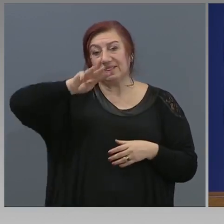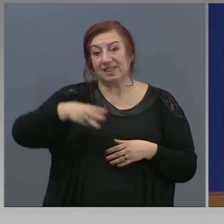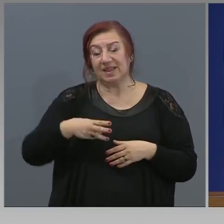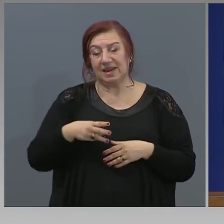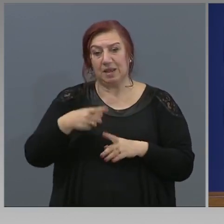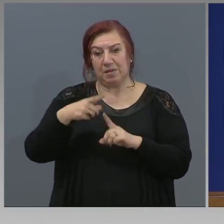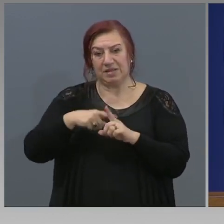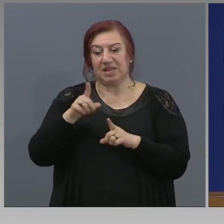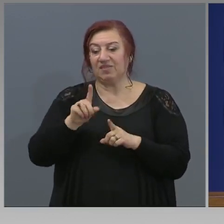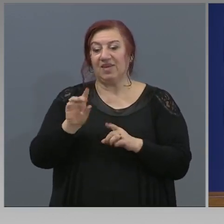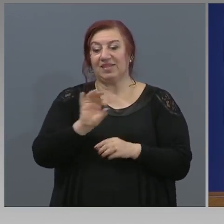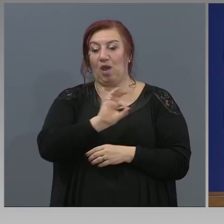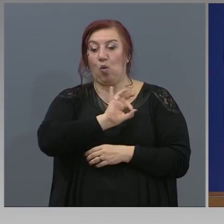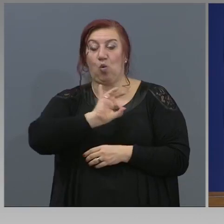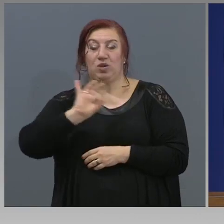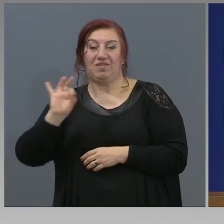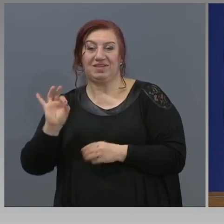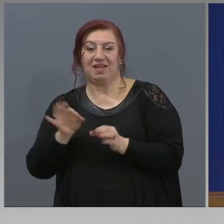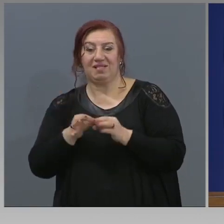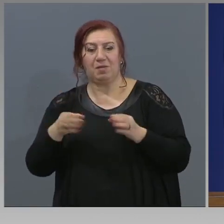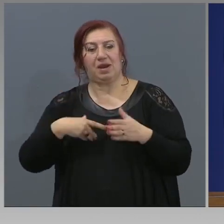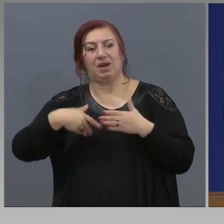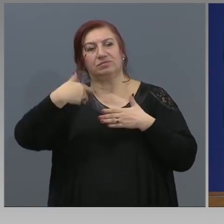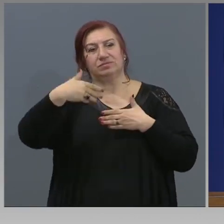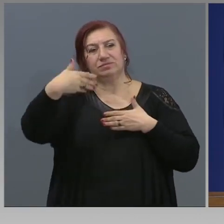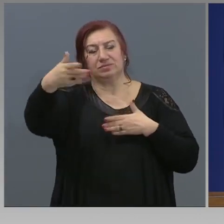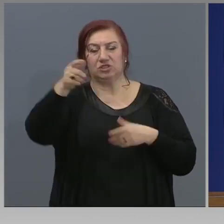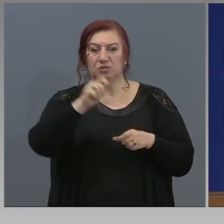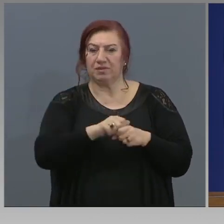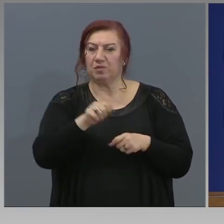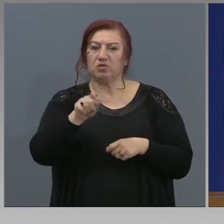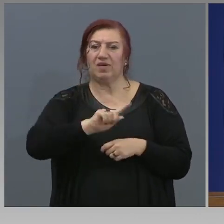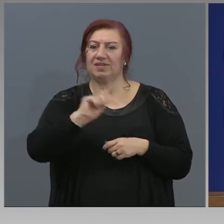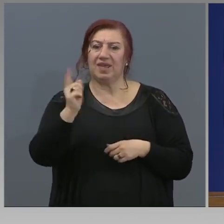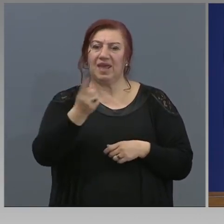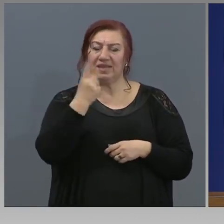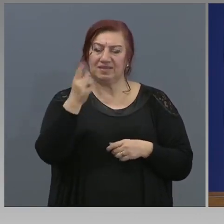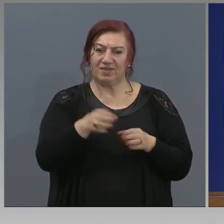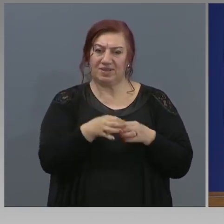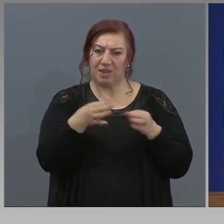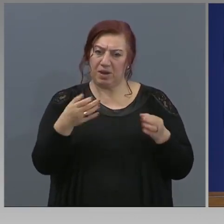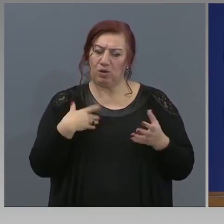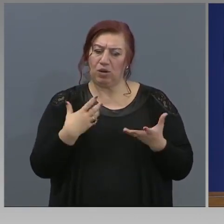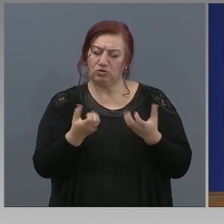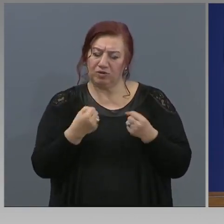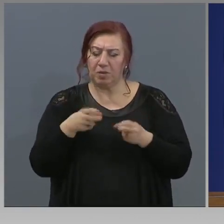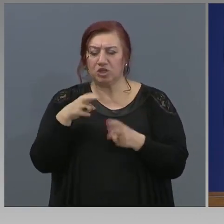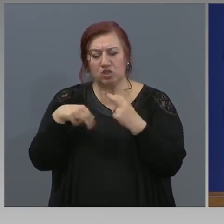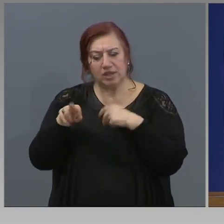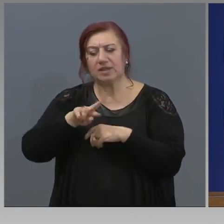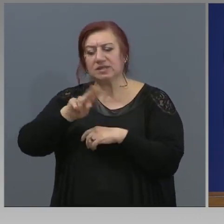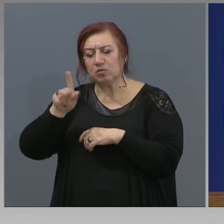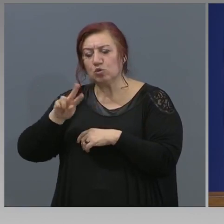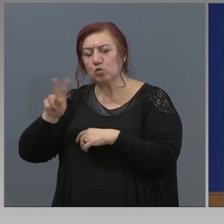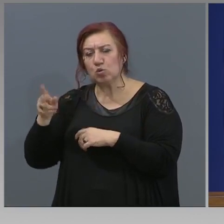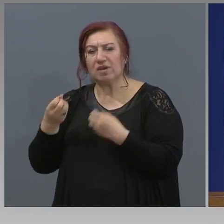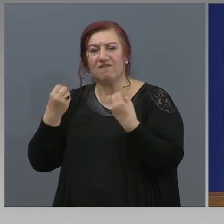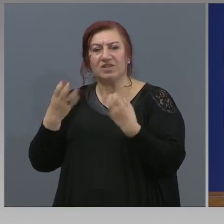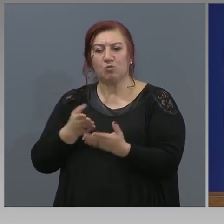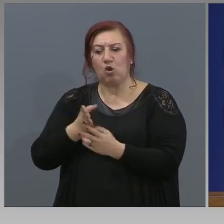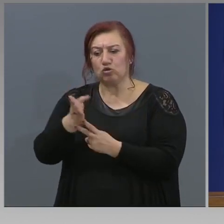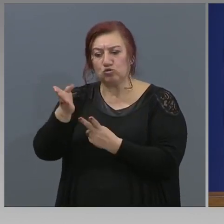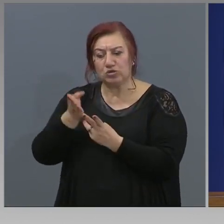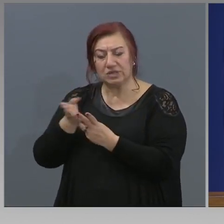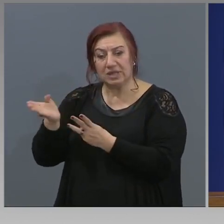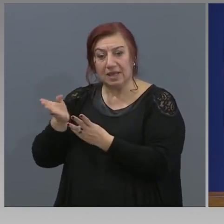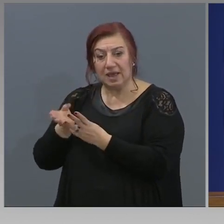универсална мярка за всички и не е единствената мярка, която ще бъде предприета. Ще търсиме и други възможности и в